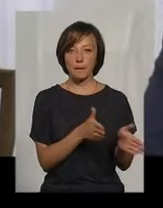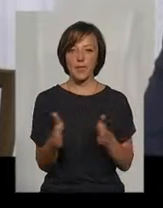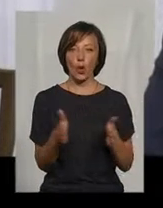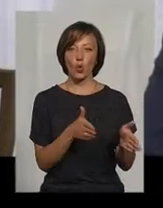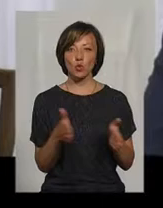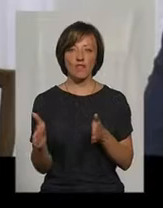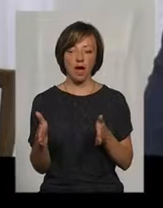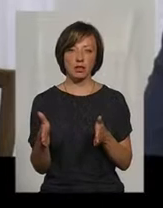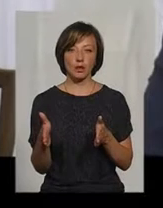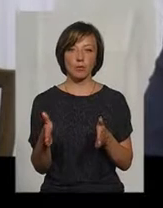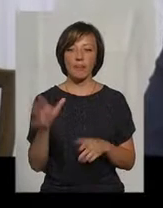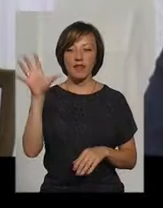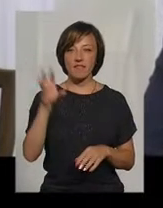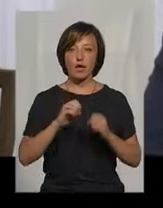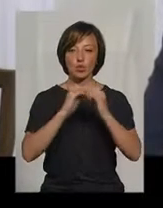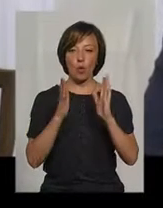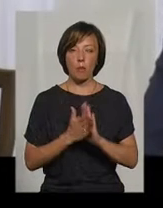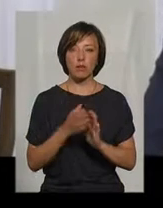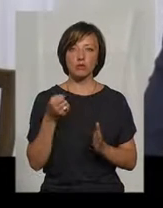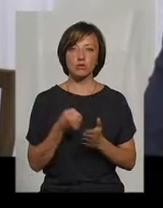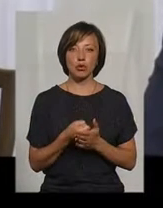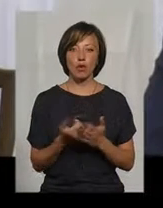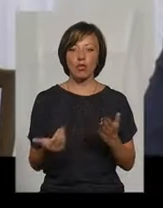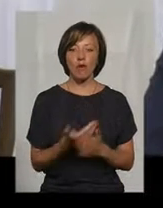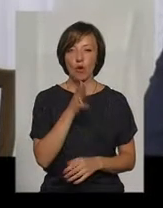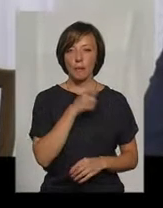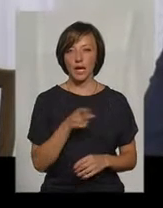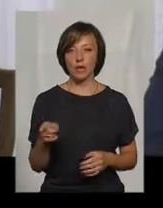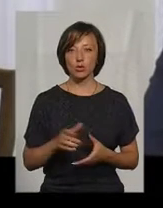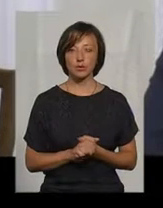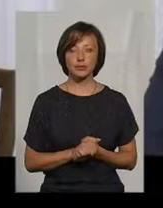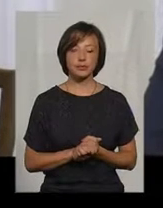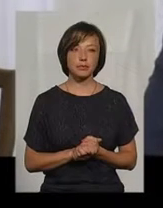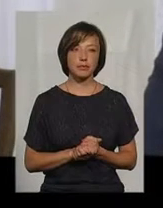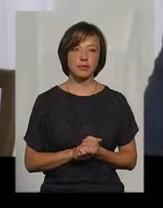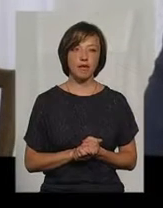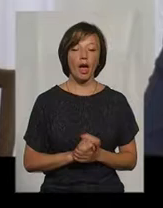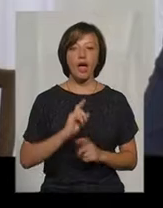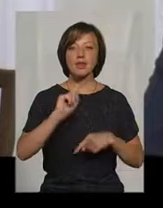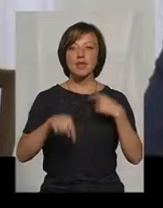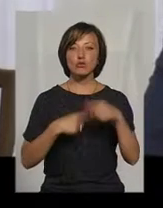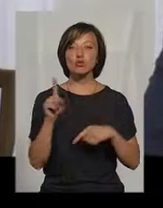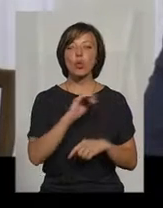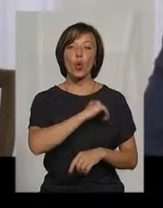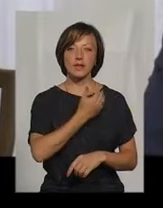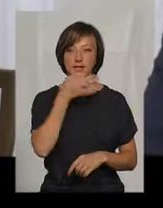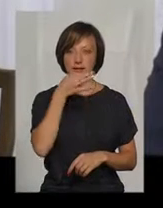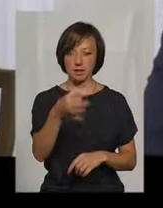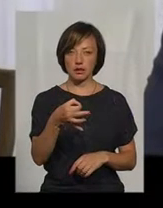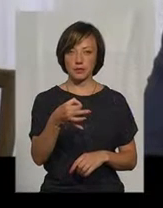весь комплекс до нового періоду. Наступне, що я хотів сказати.